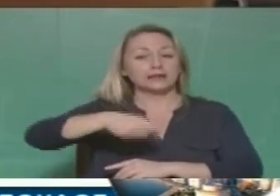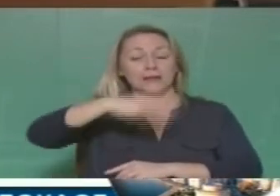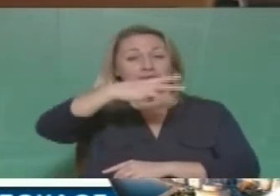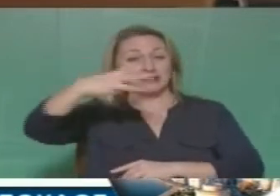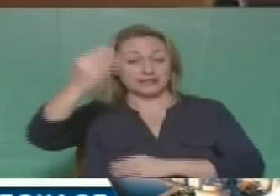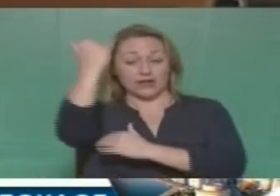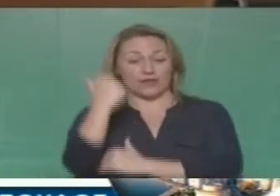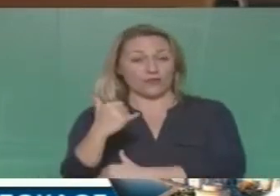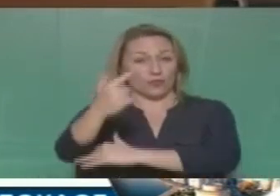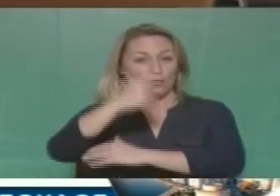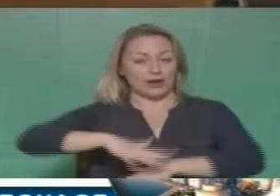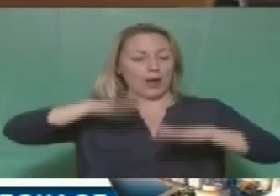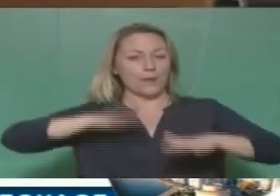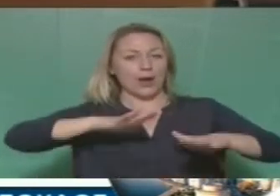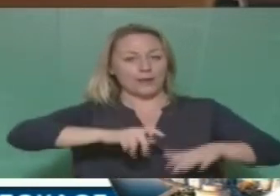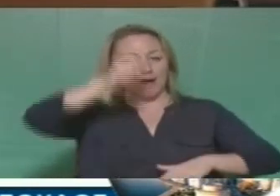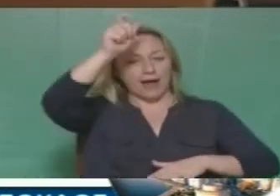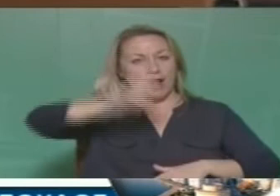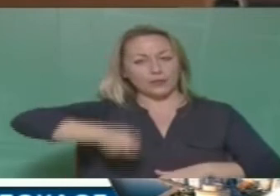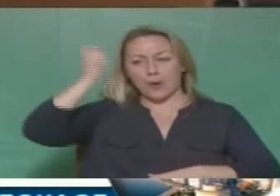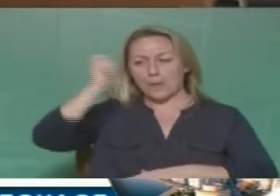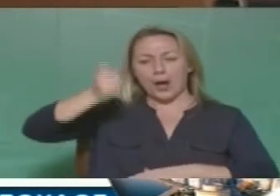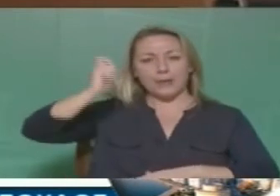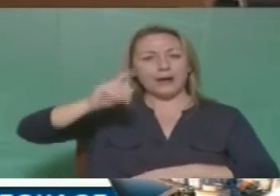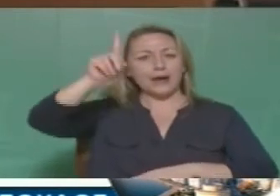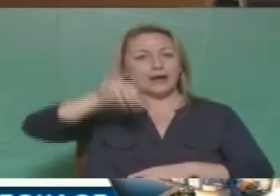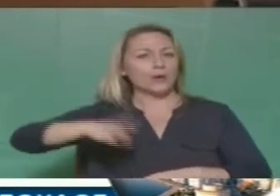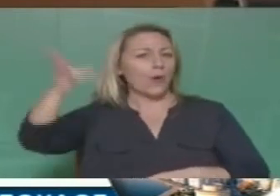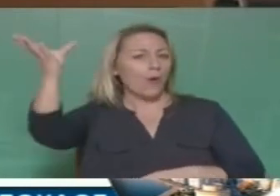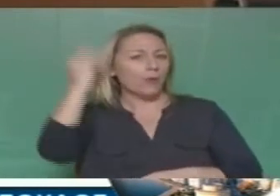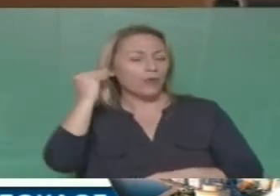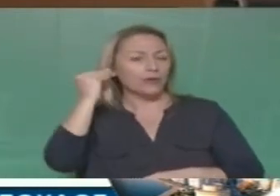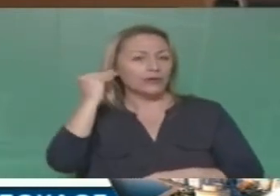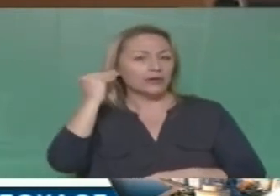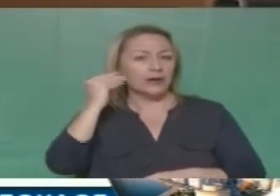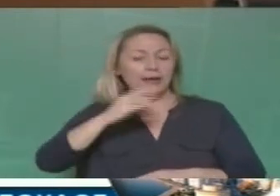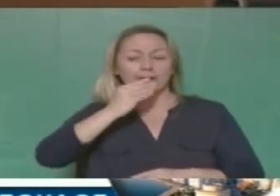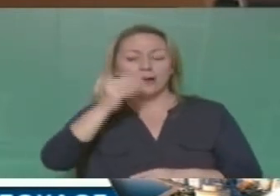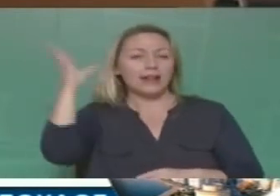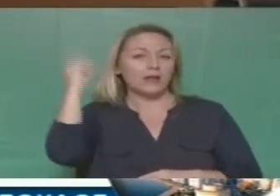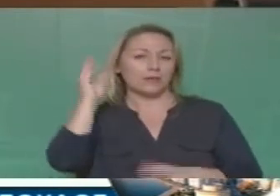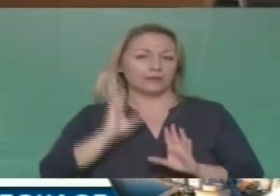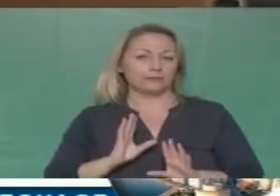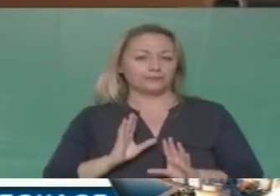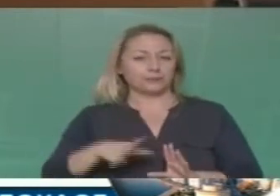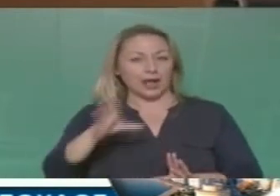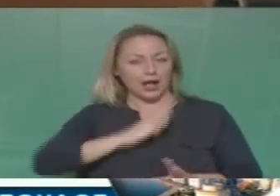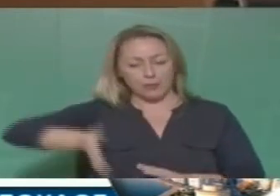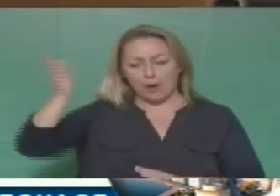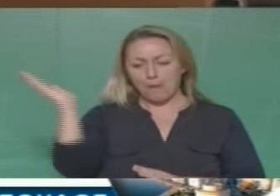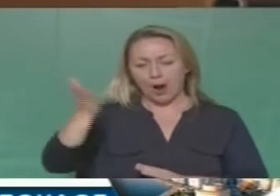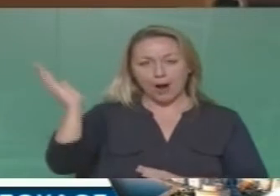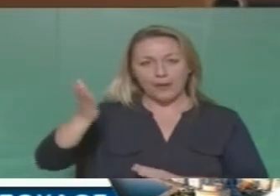τη Βουλή. Έτσι ένα. Έφαγε πολλής κόσμος ξύλο και τότε. Αποδεικνύοντας